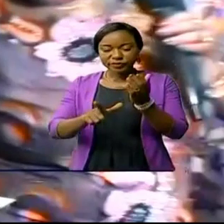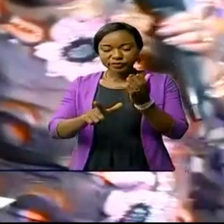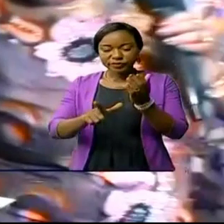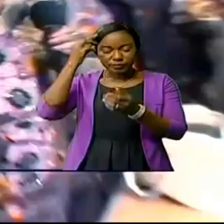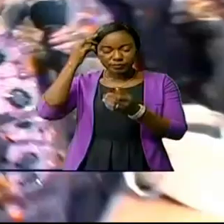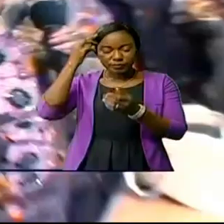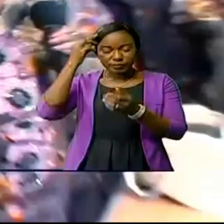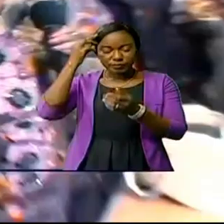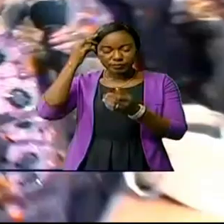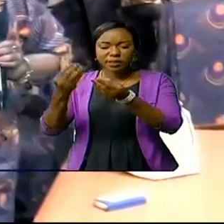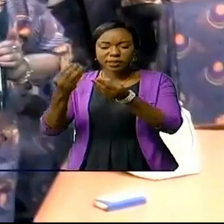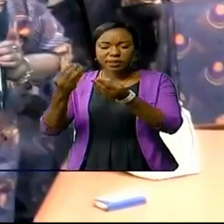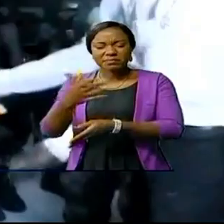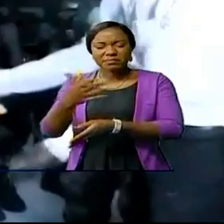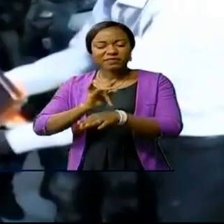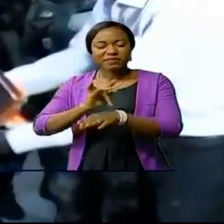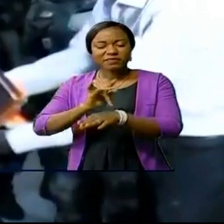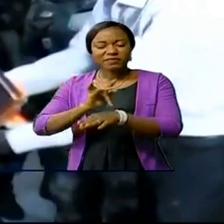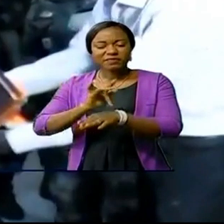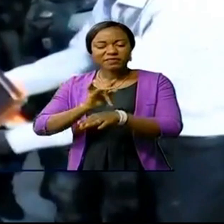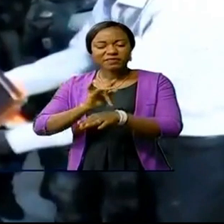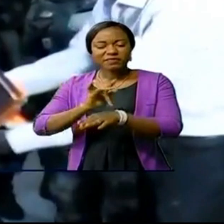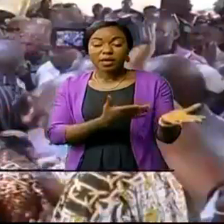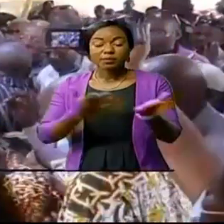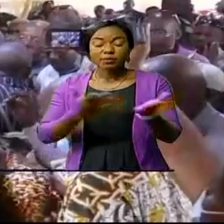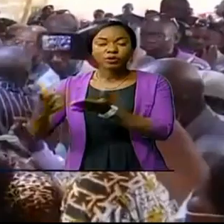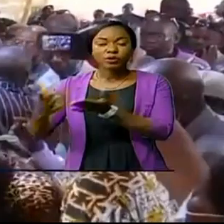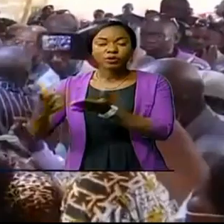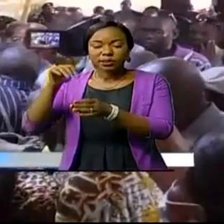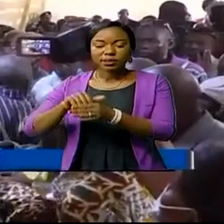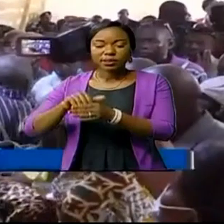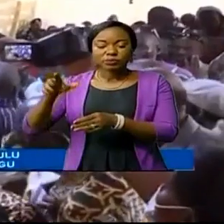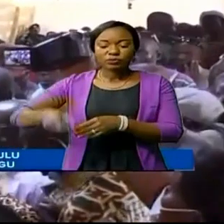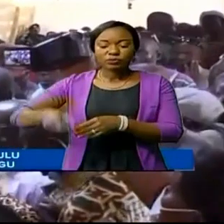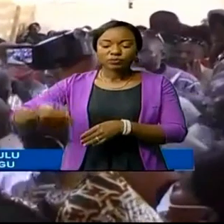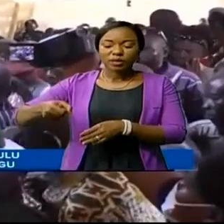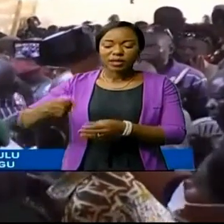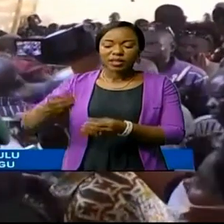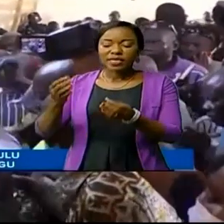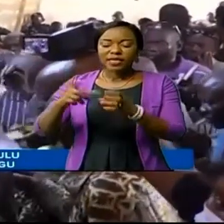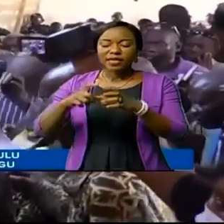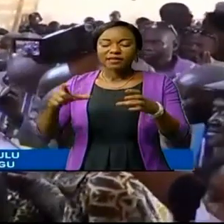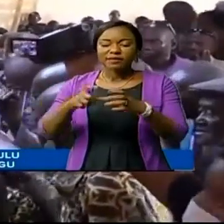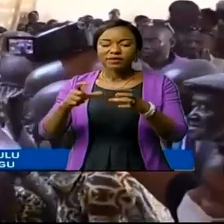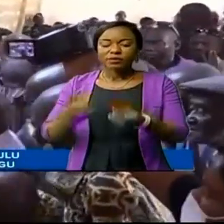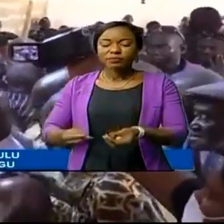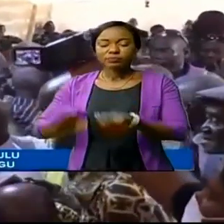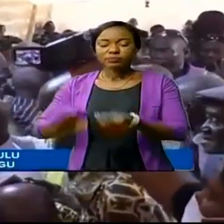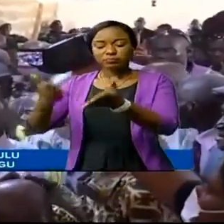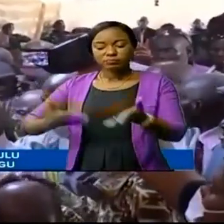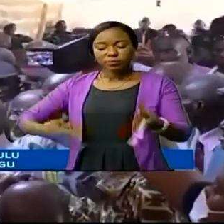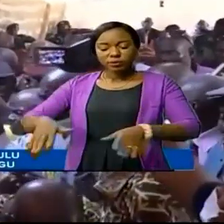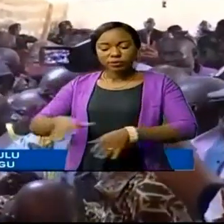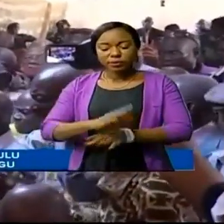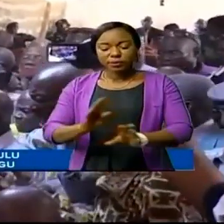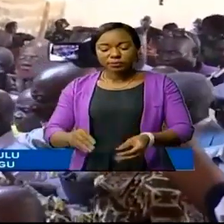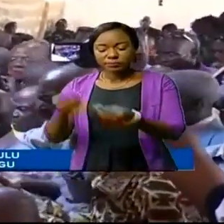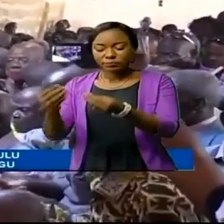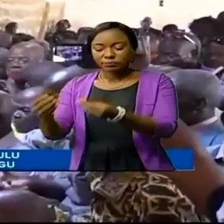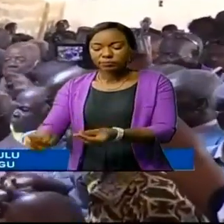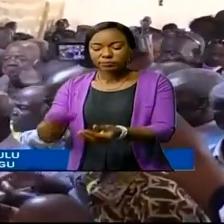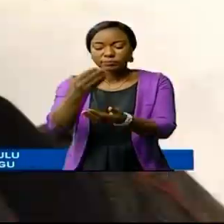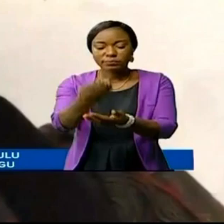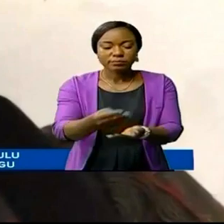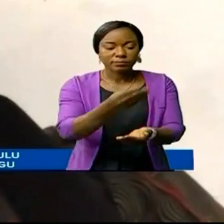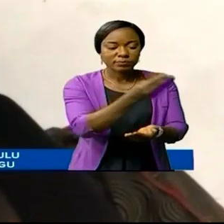allée m'imbréduire. Elle a apporté dans sa gibessière une enveloppe et des pagnes qu'elle a remises à